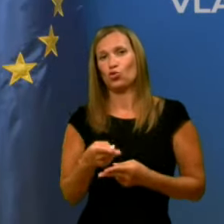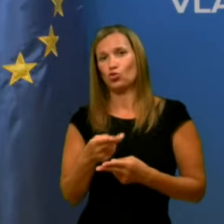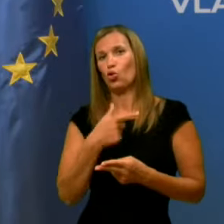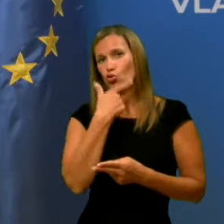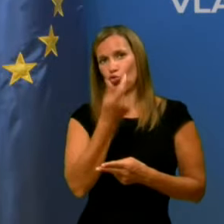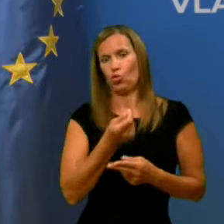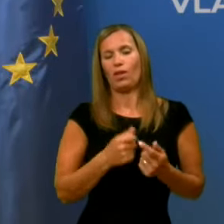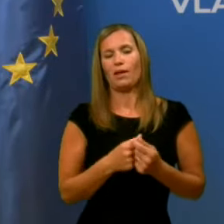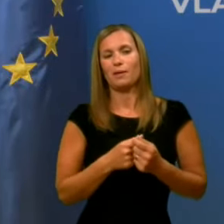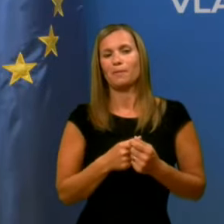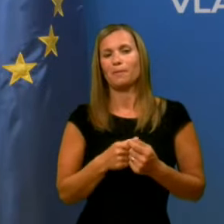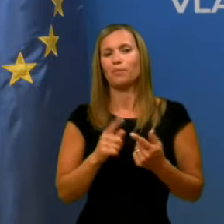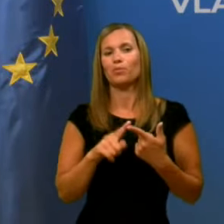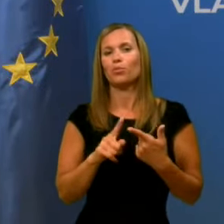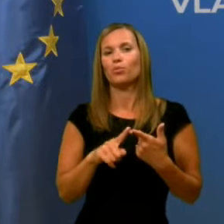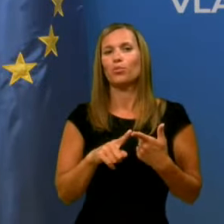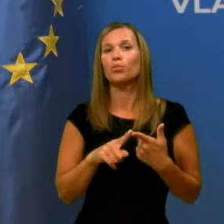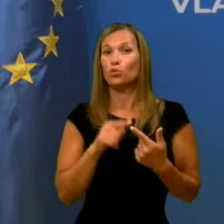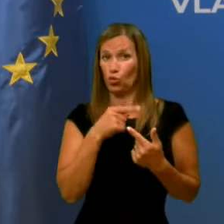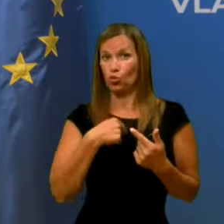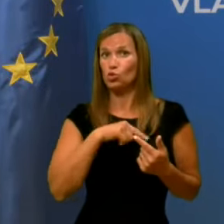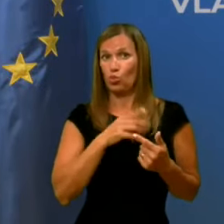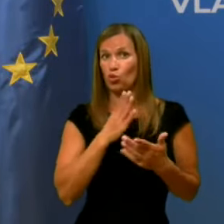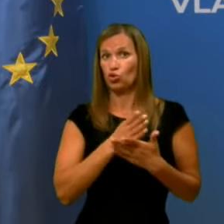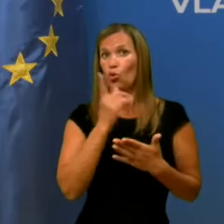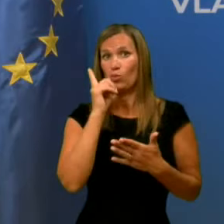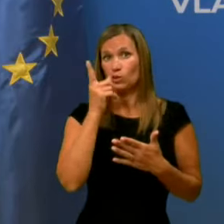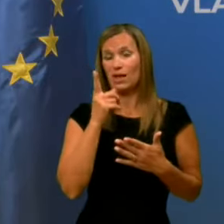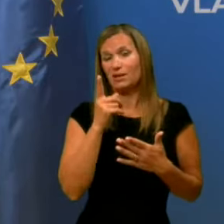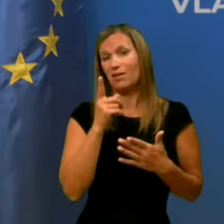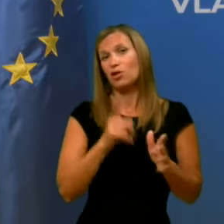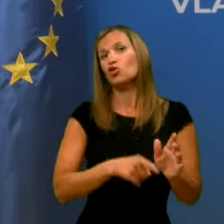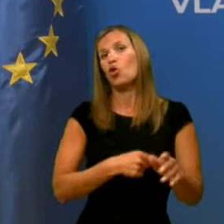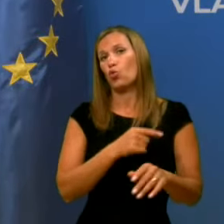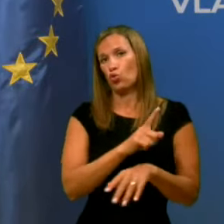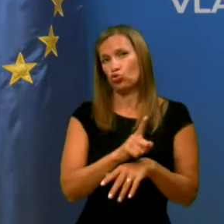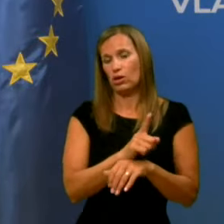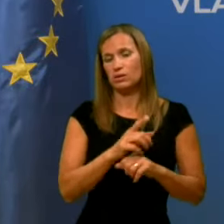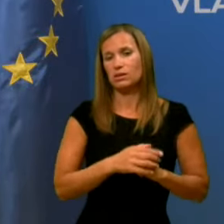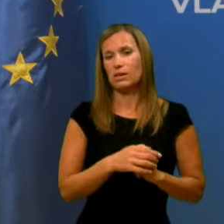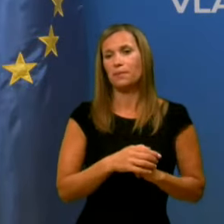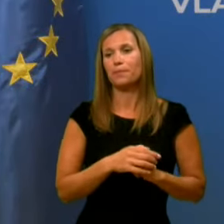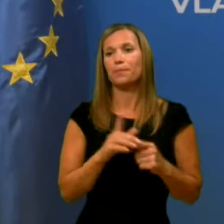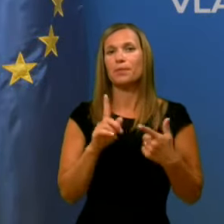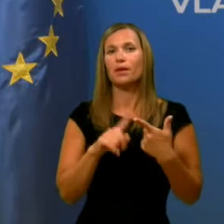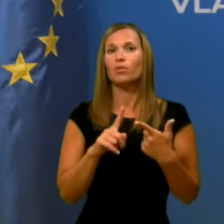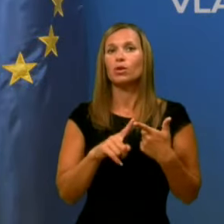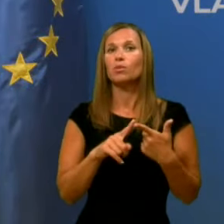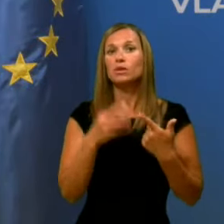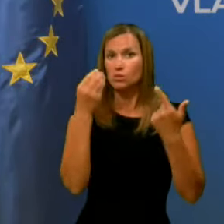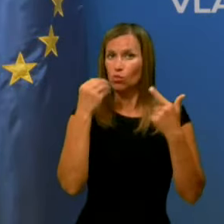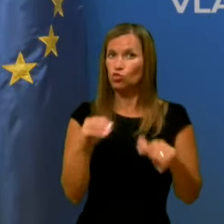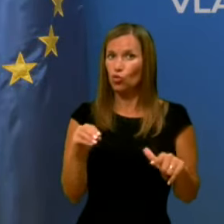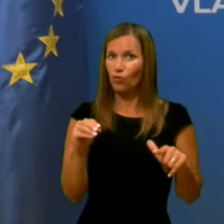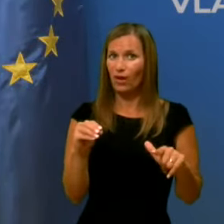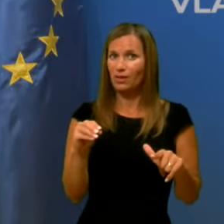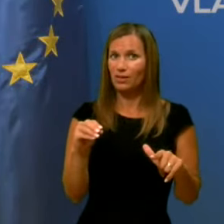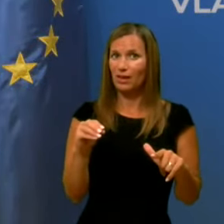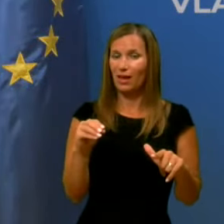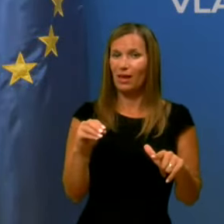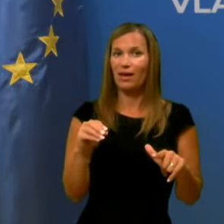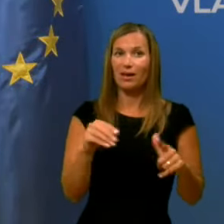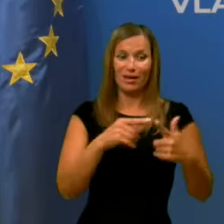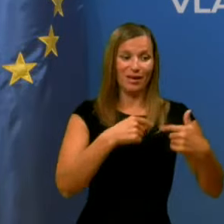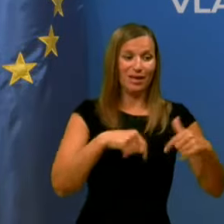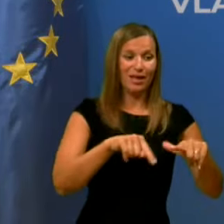dom. In na to smo upozarjali vse te mesece. Druga stvar je pa svede spoštovanje teh coni. In